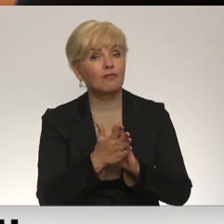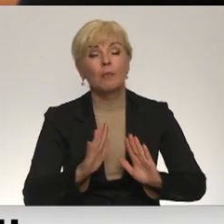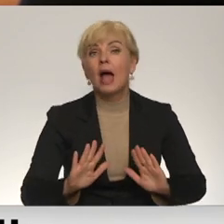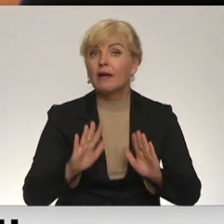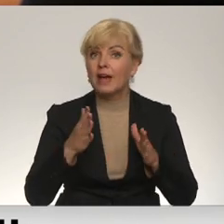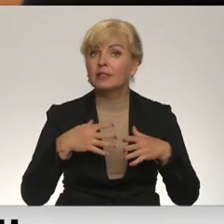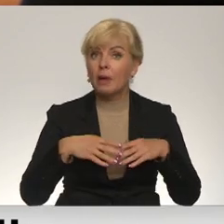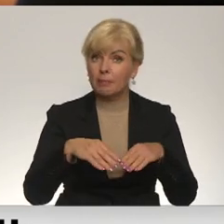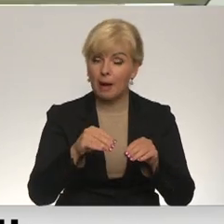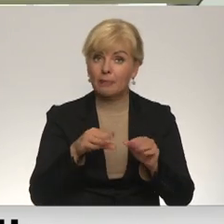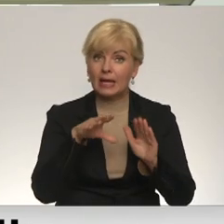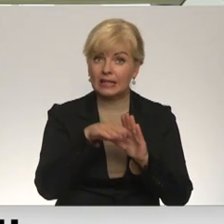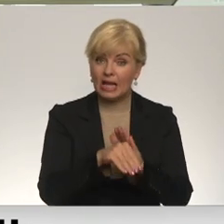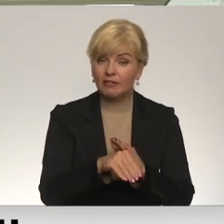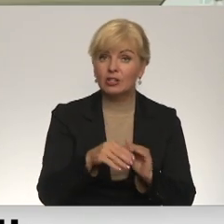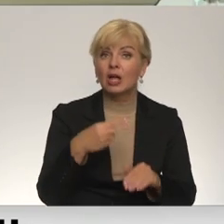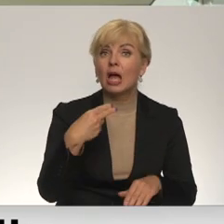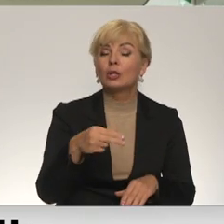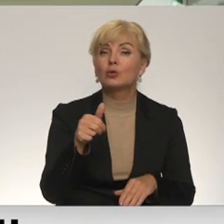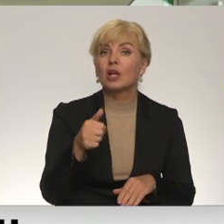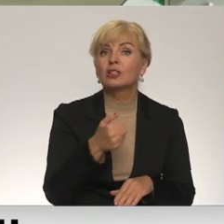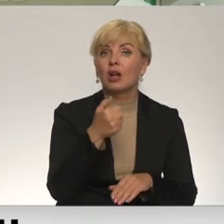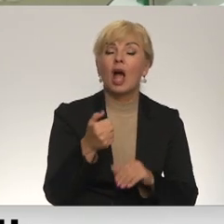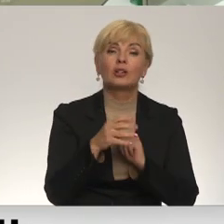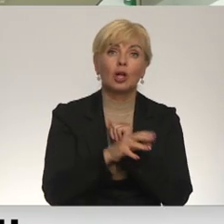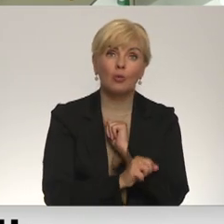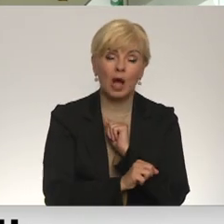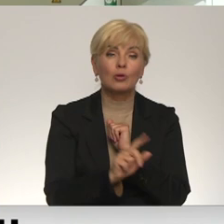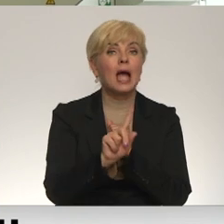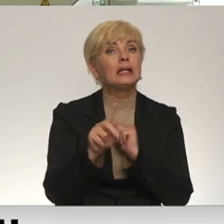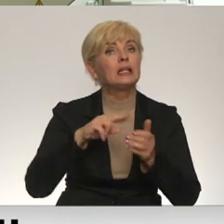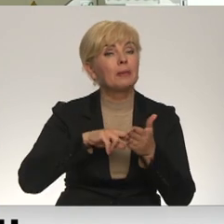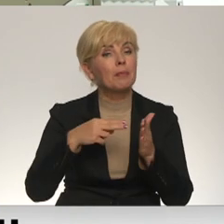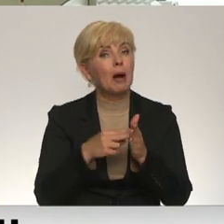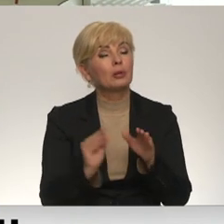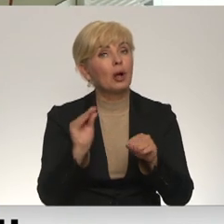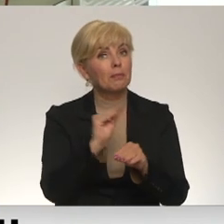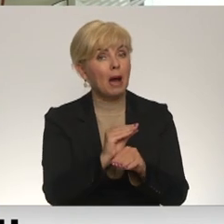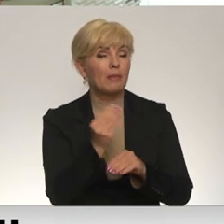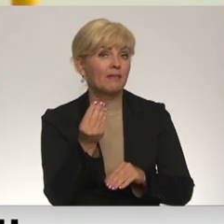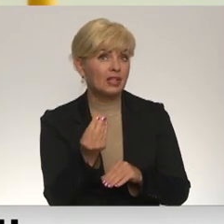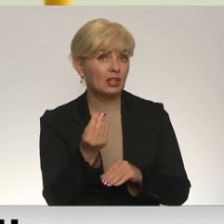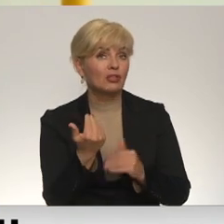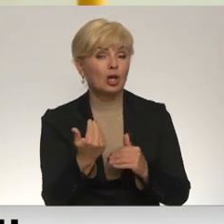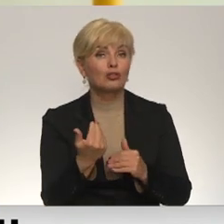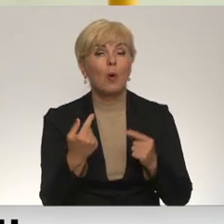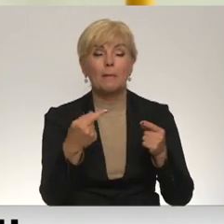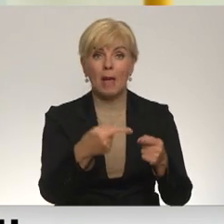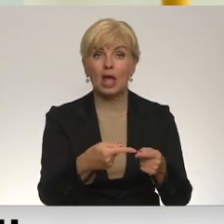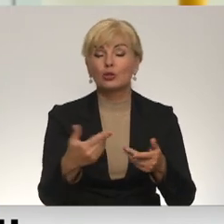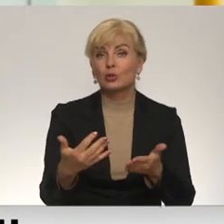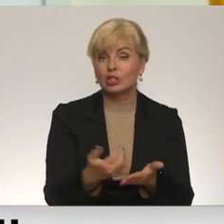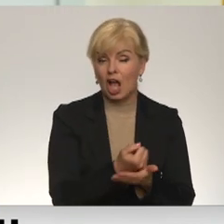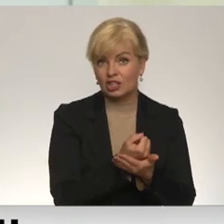varētu pabeigt ieviesa 2026. gada nogalē, tiek plānots arī papildu finansējums šo mērķu sasniegšanai.